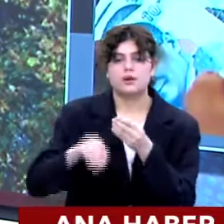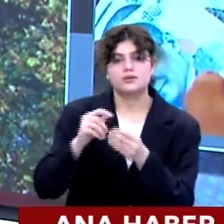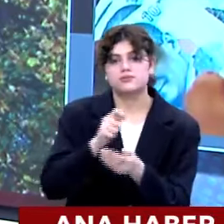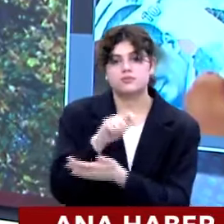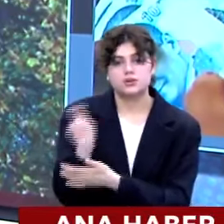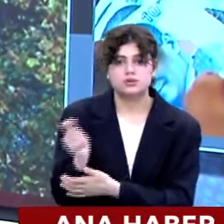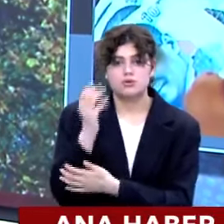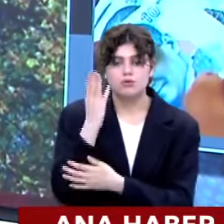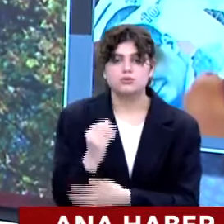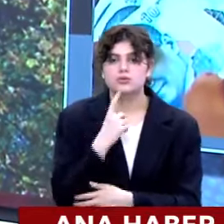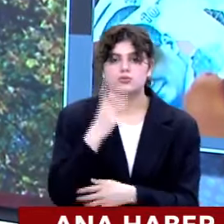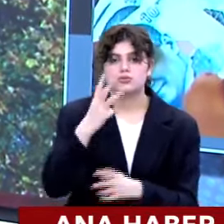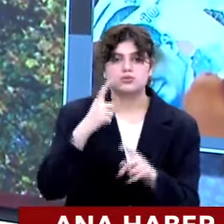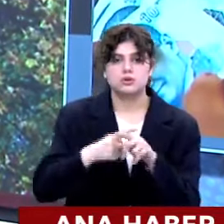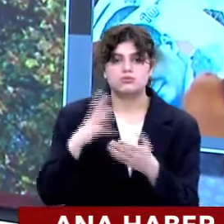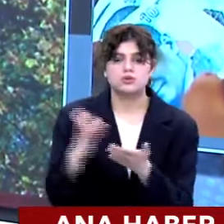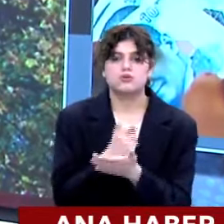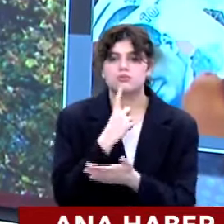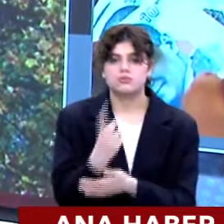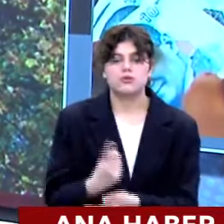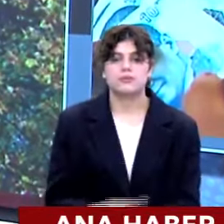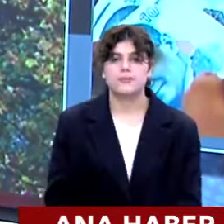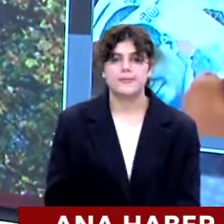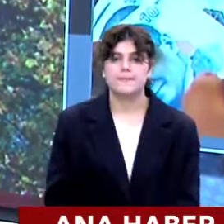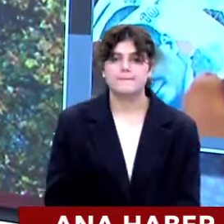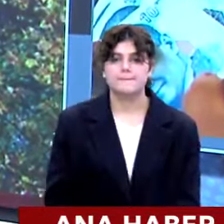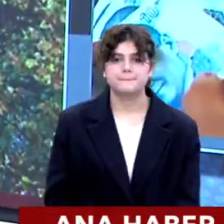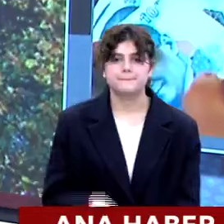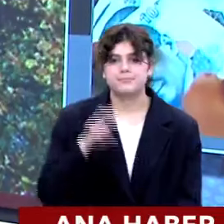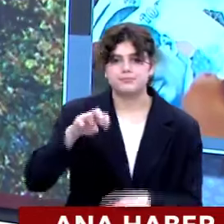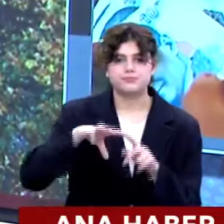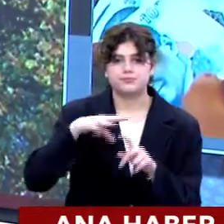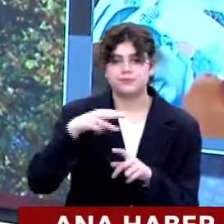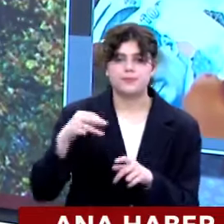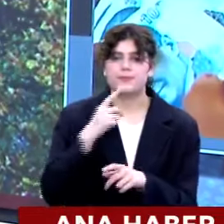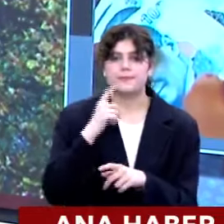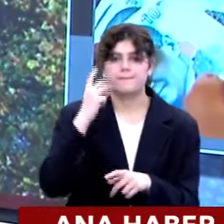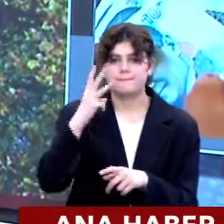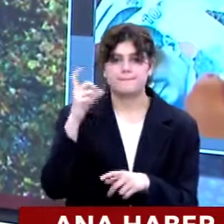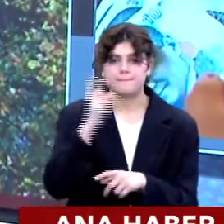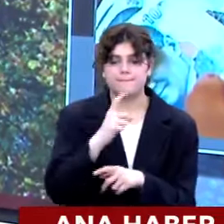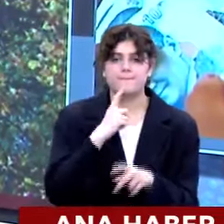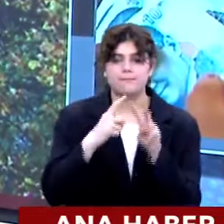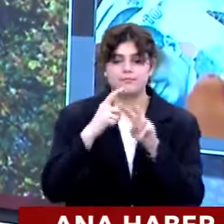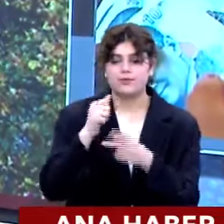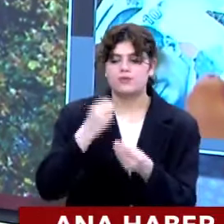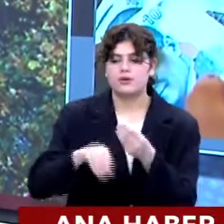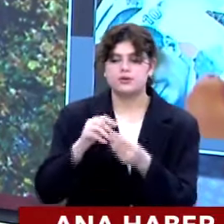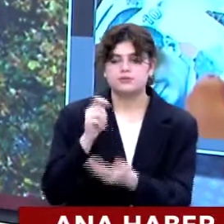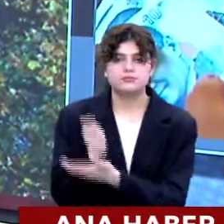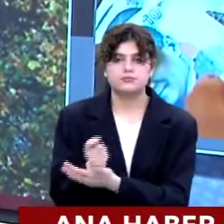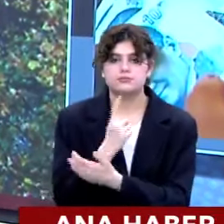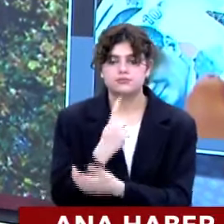tamam mı ben bunun 3 katı kazanırım. Yani ben 8 milyon lirayı 3 aylık vadiye bile yatırsam